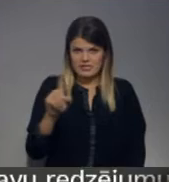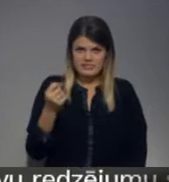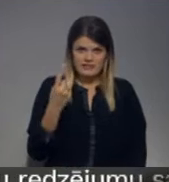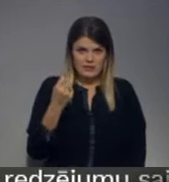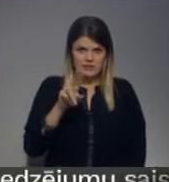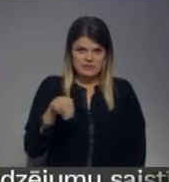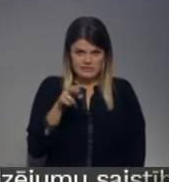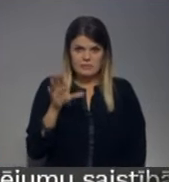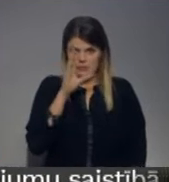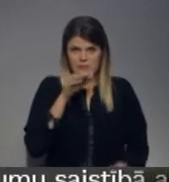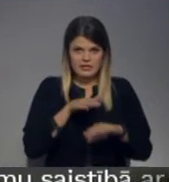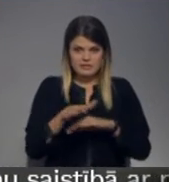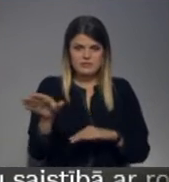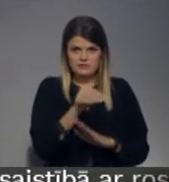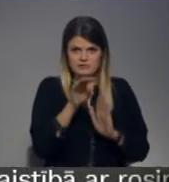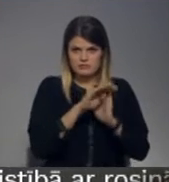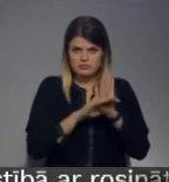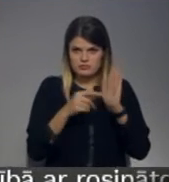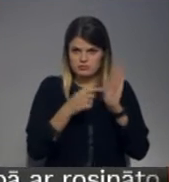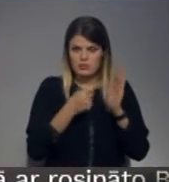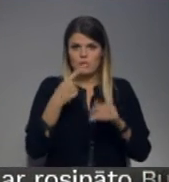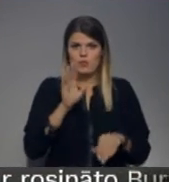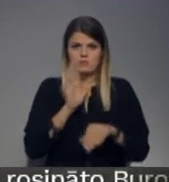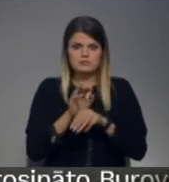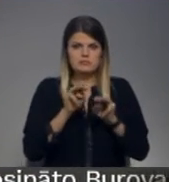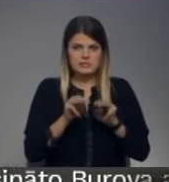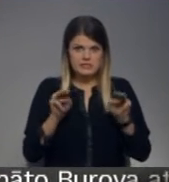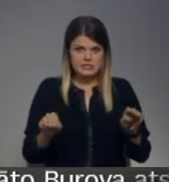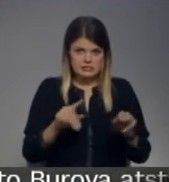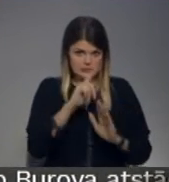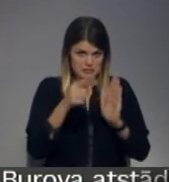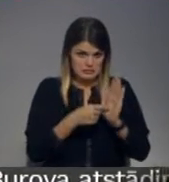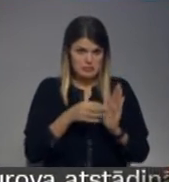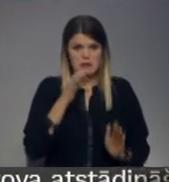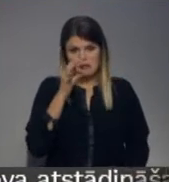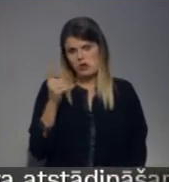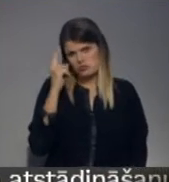decembrim pagūsiet izpildīt visas tās prasības, kas no ministrijas tagad nāk? Es domāju, jā.